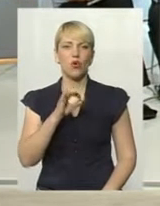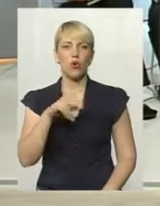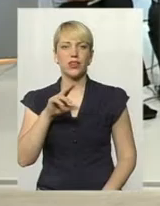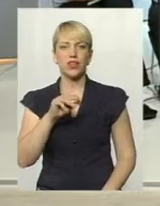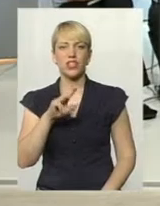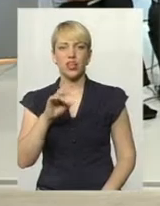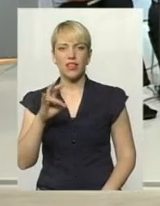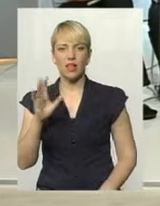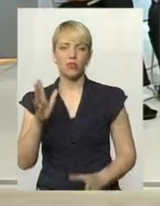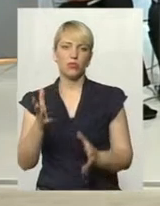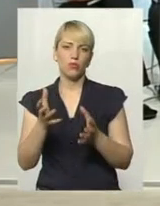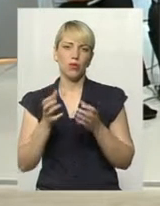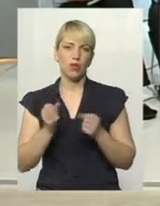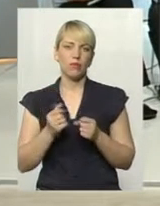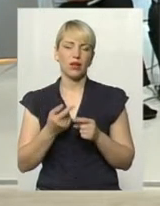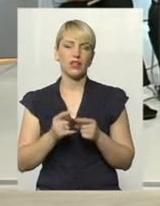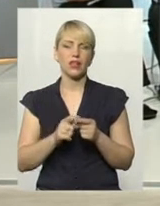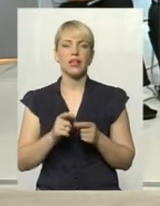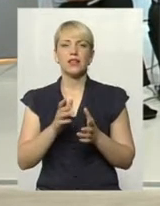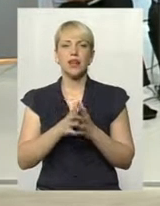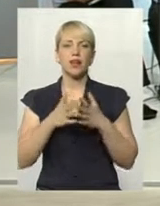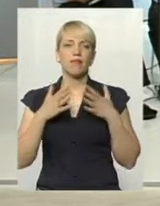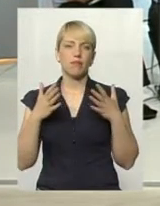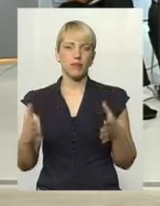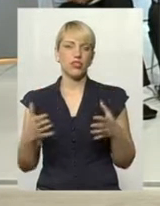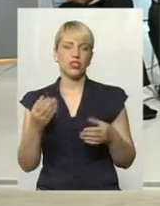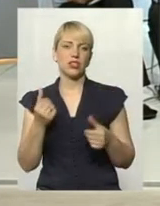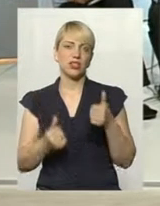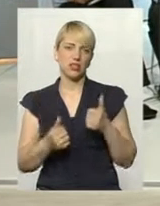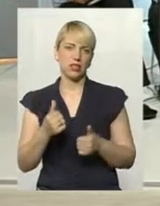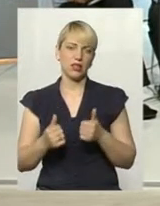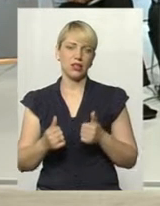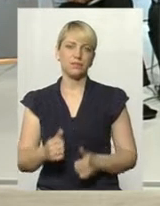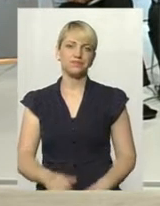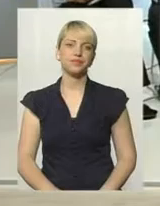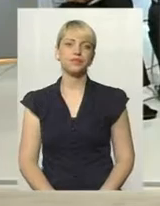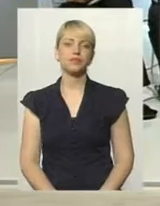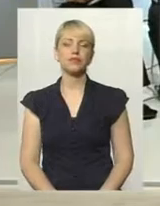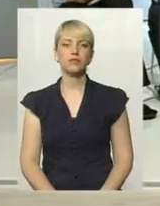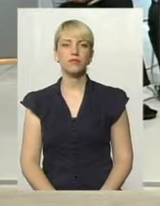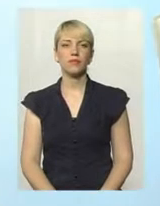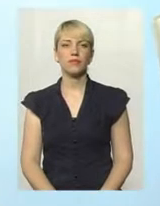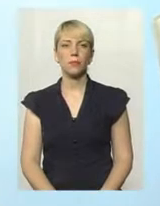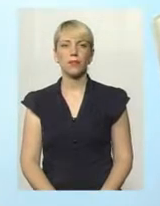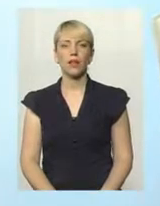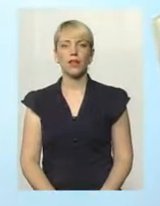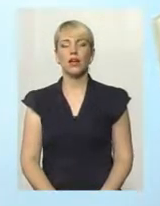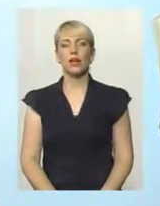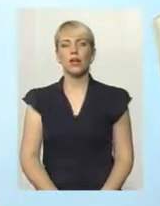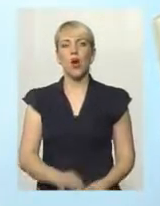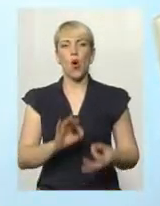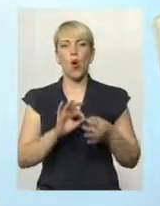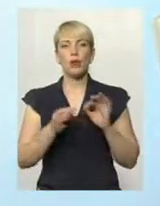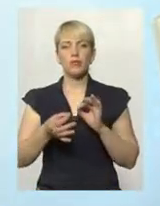спортивний форум цього року – це Олімпійські ігри. Сергій Володимирович, все-таки Олімпійський день – це